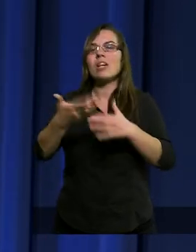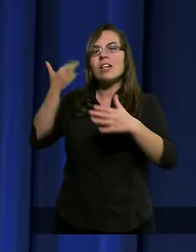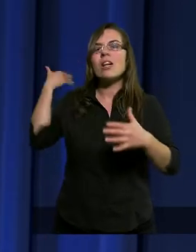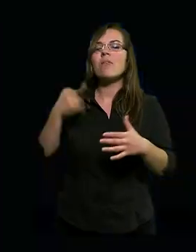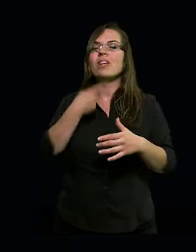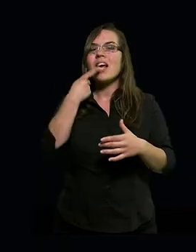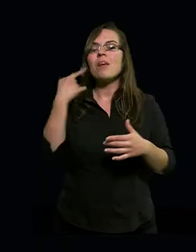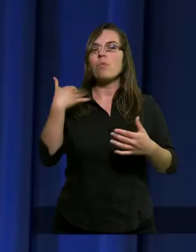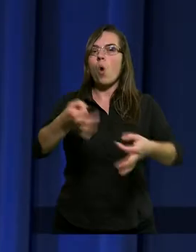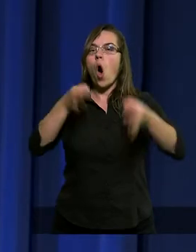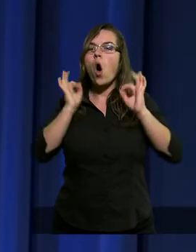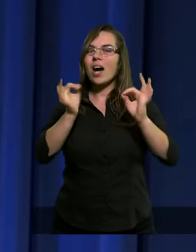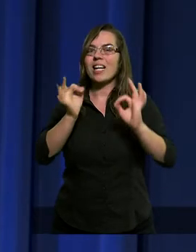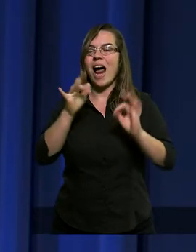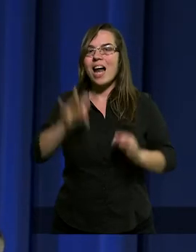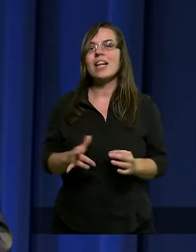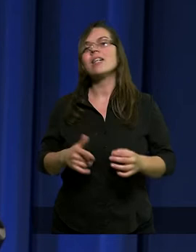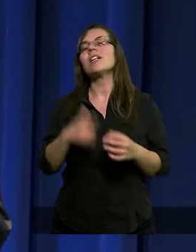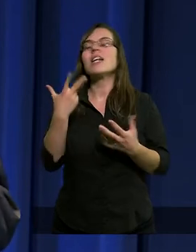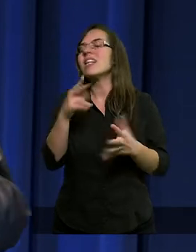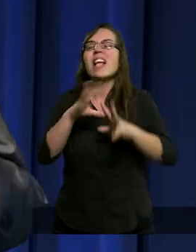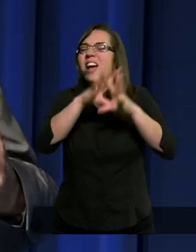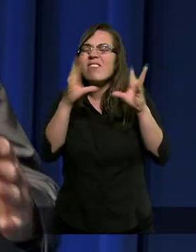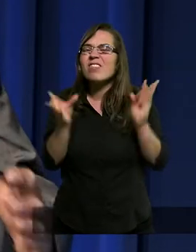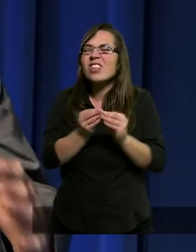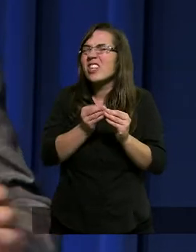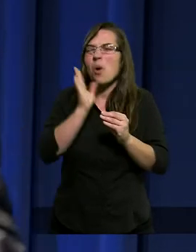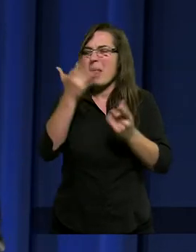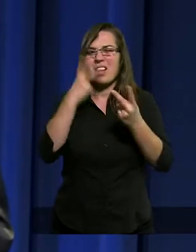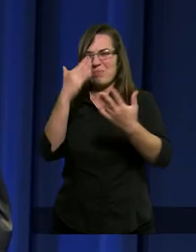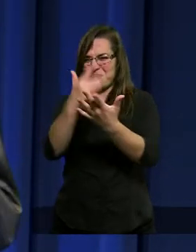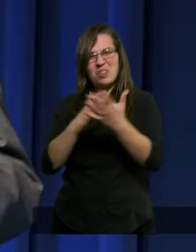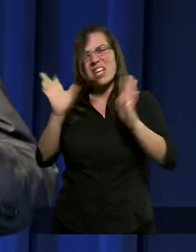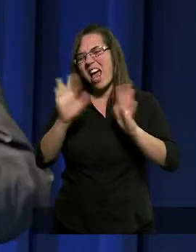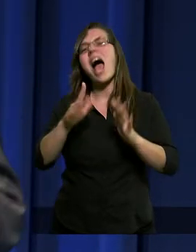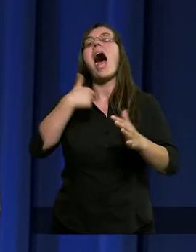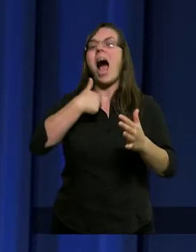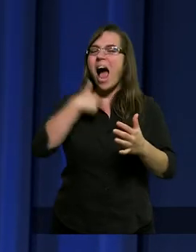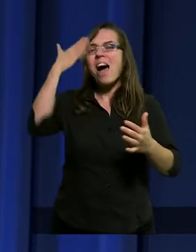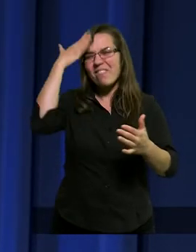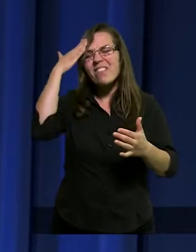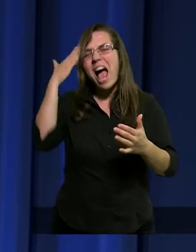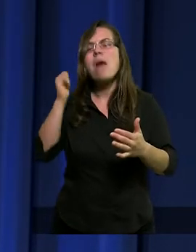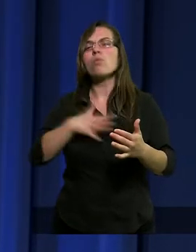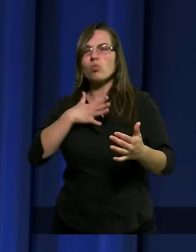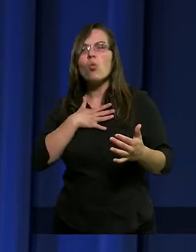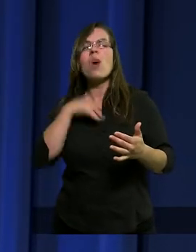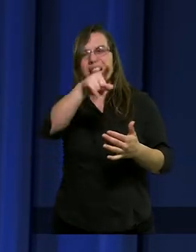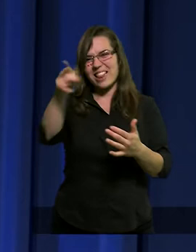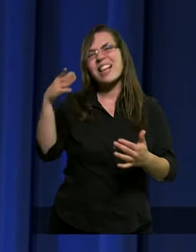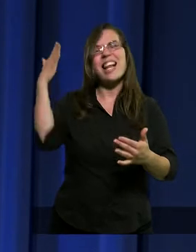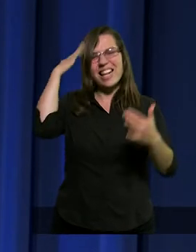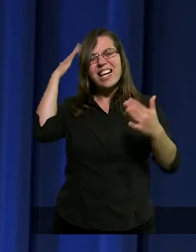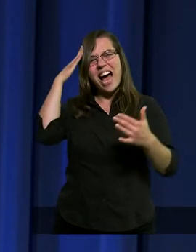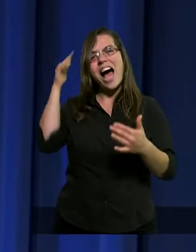języku jakimś oryginalnym. Nawet nie wszystko będę czytał, ale wierzę, że znamy te